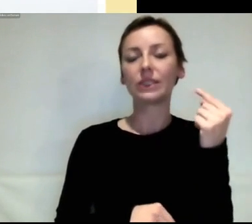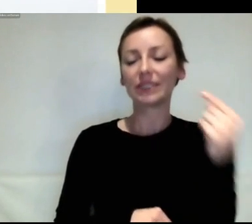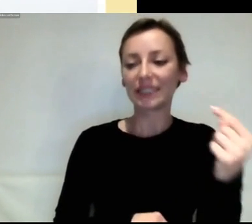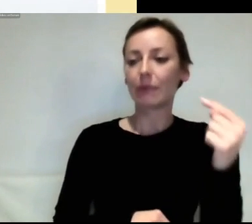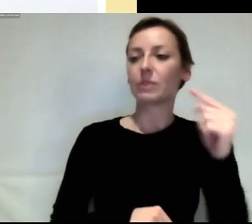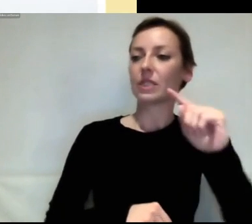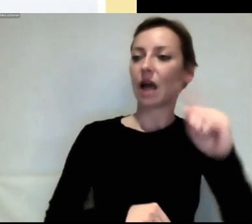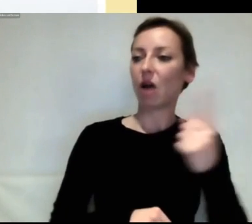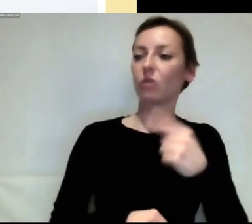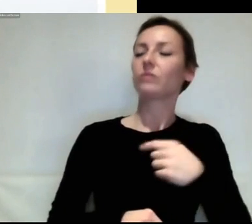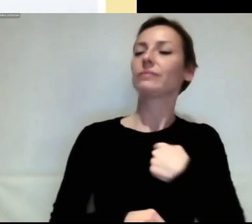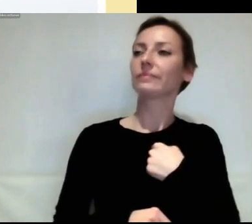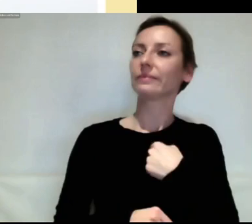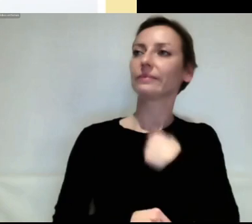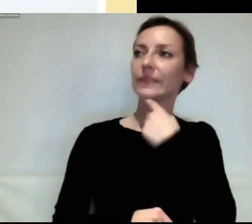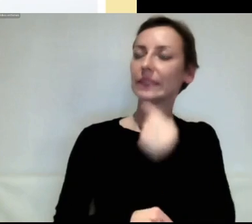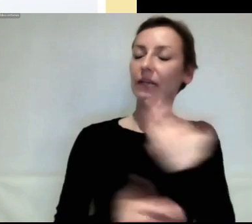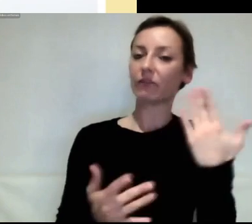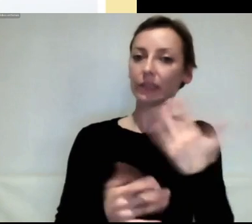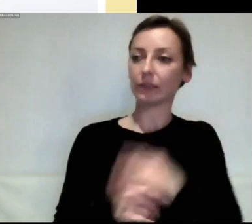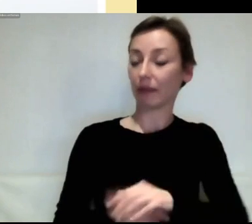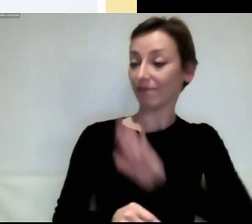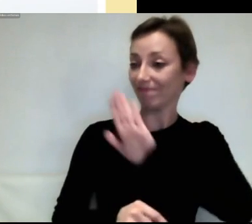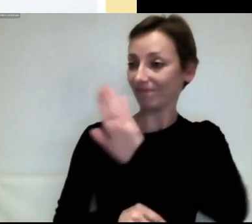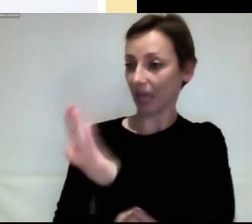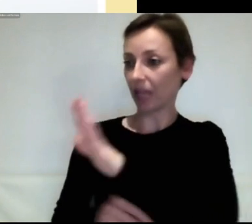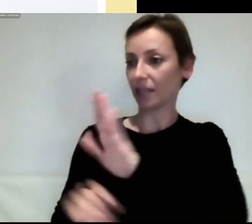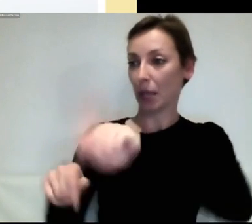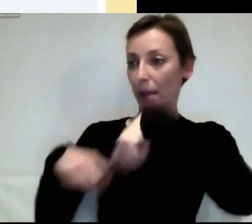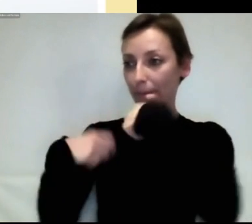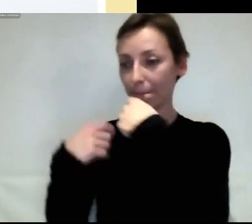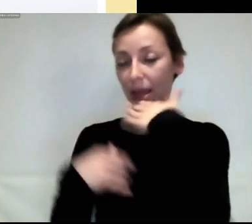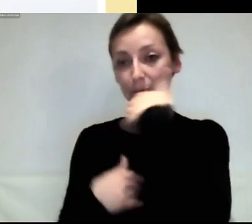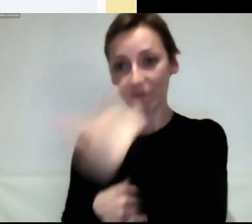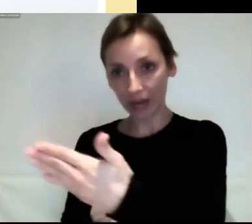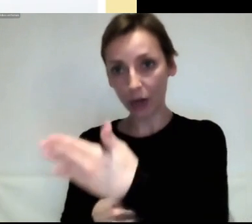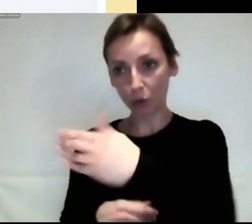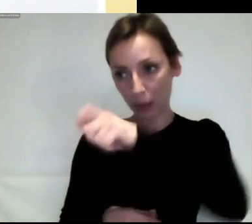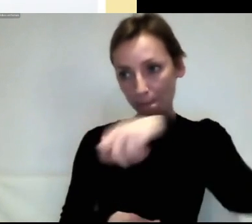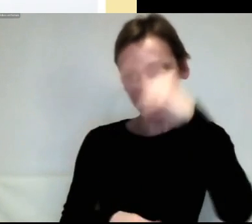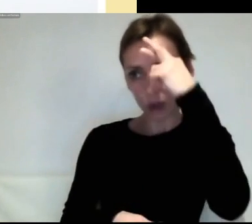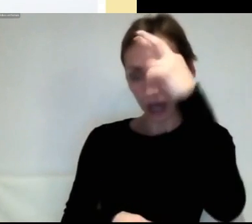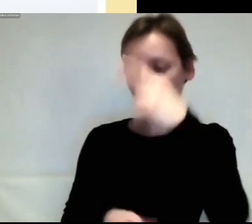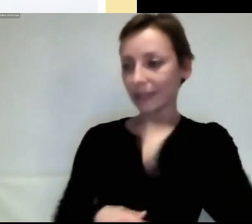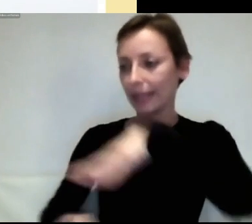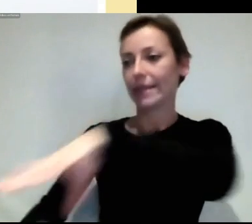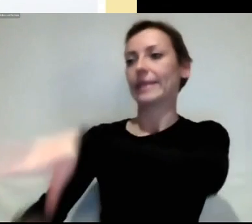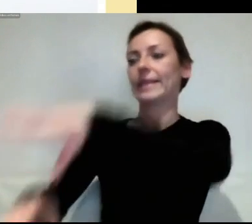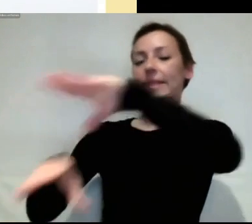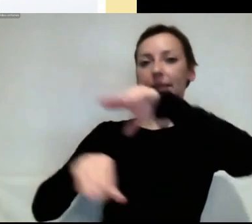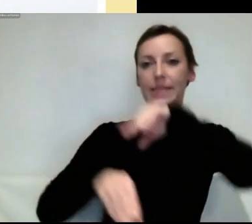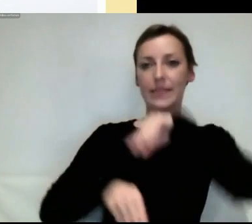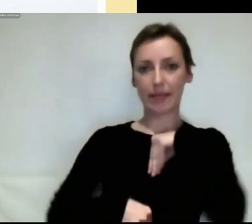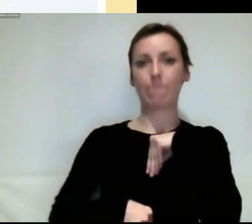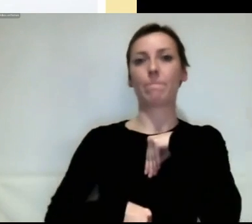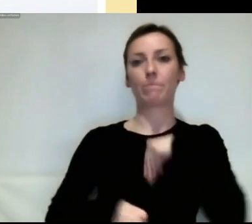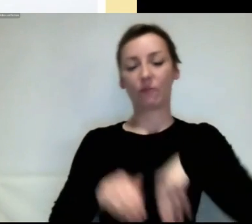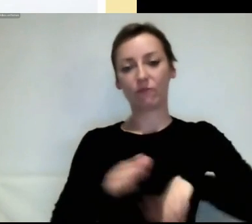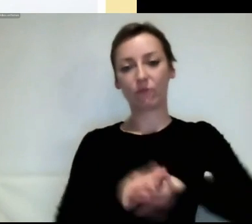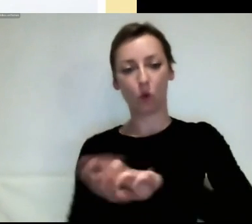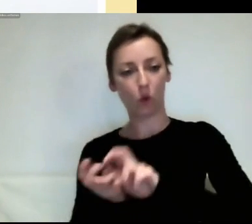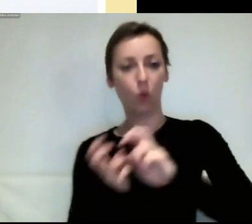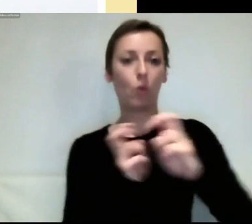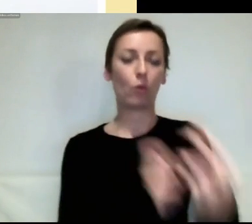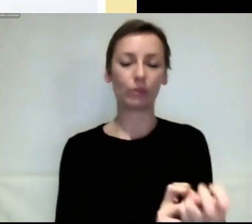mich, ihre Empfehlung ohne Filter umzusetzen. Und jetzt zeigt sich aber auch, es braucht wirklich auch